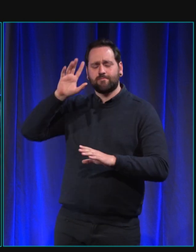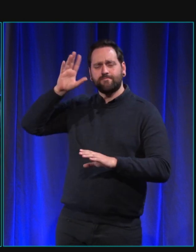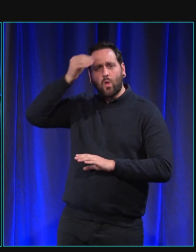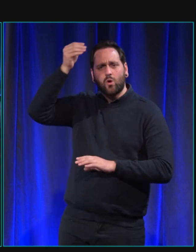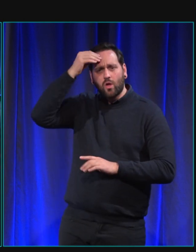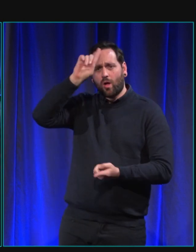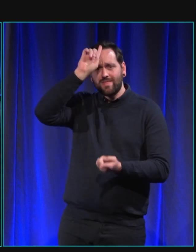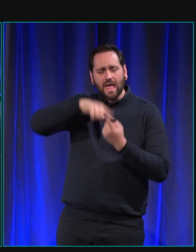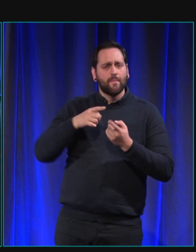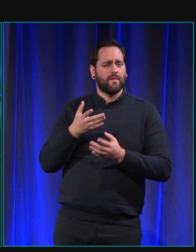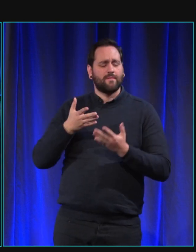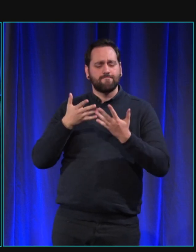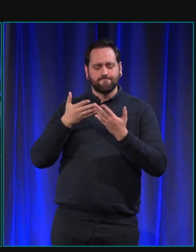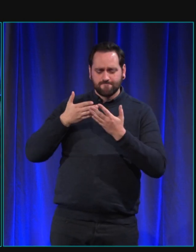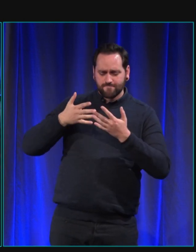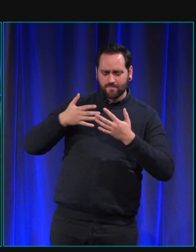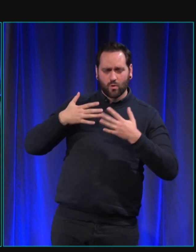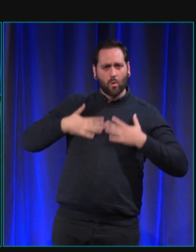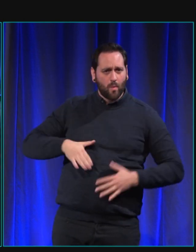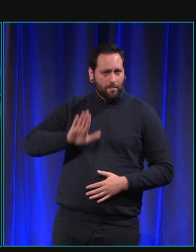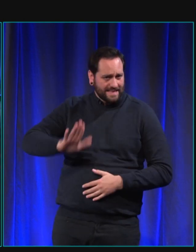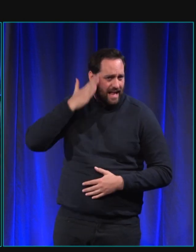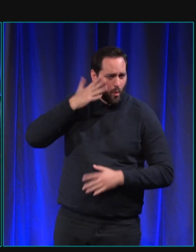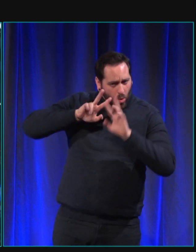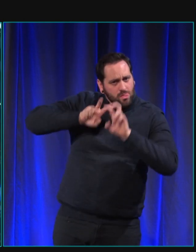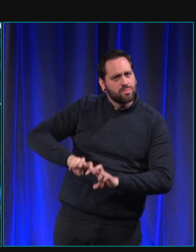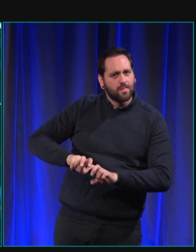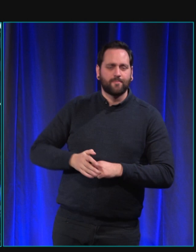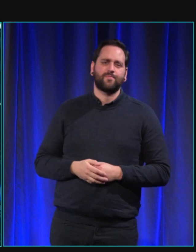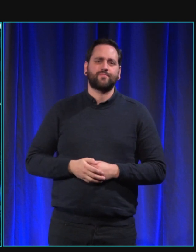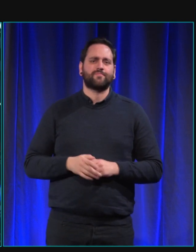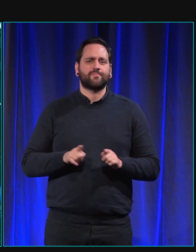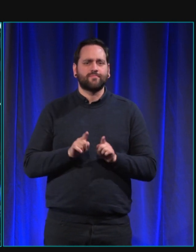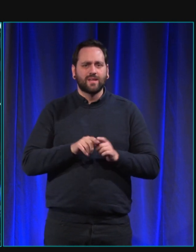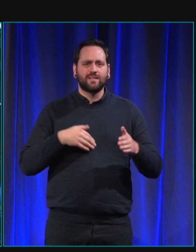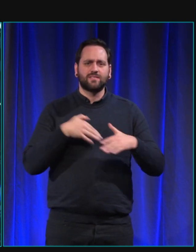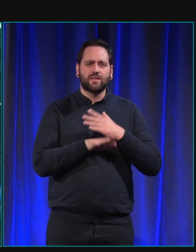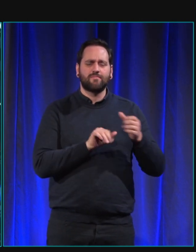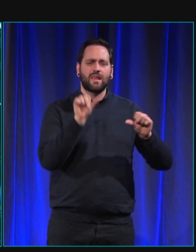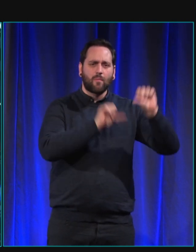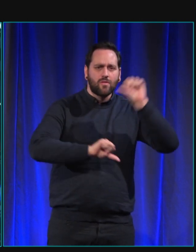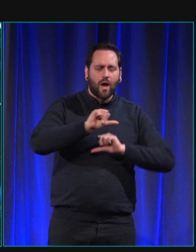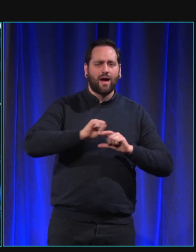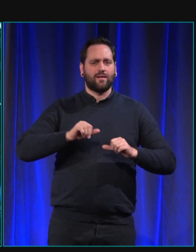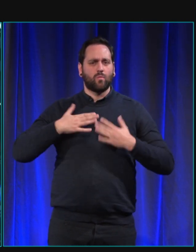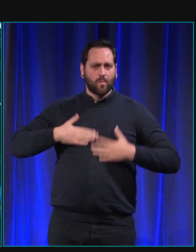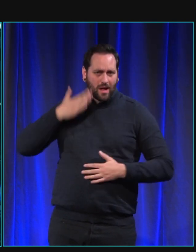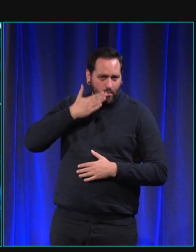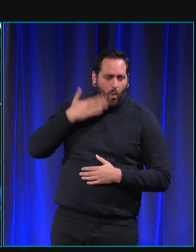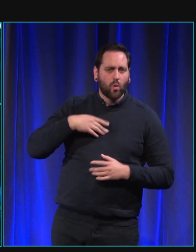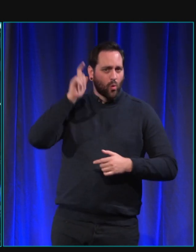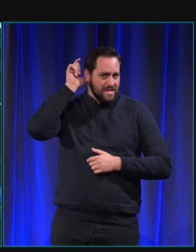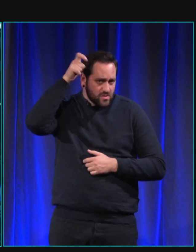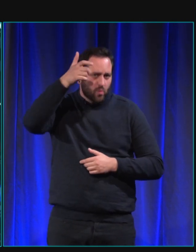animal. Vous êtes aussi chercheuse associée au laboratoire éthologie-cognition de l'Université Paris-Nanterre. Et vous êtes